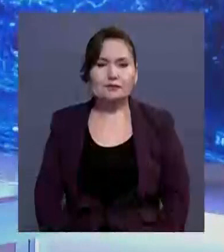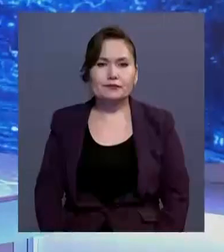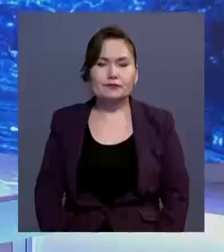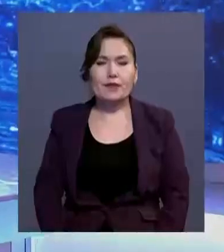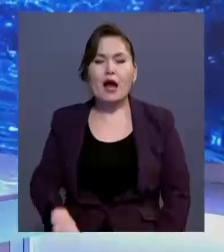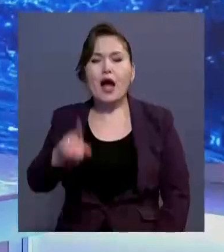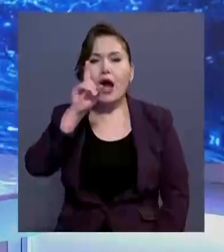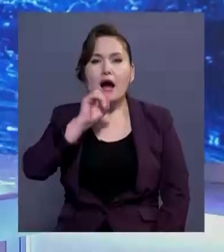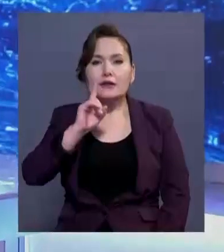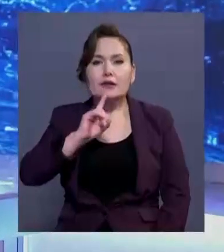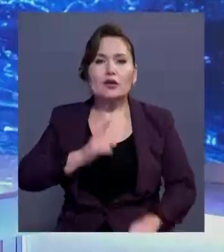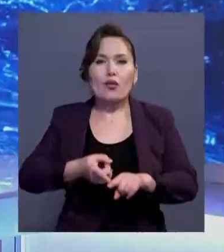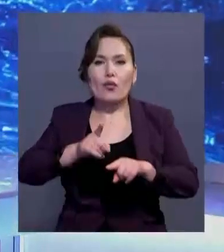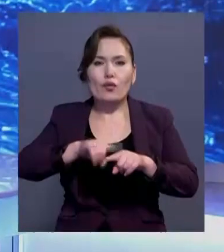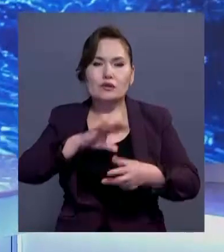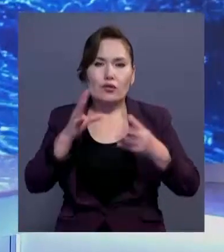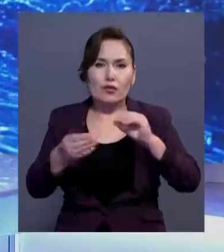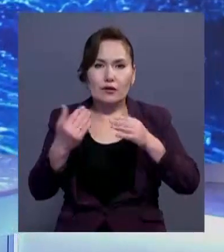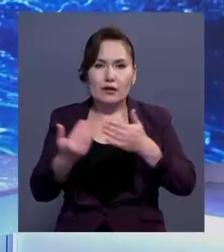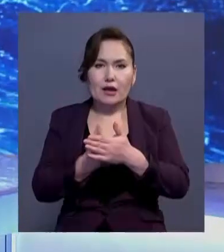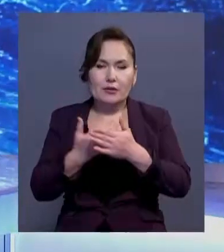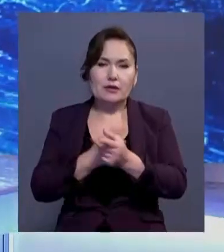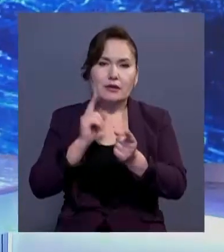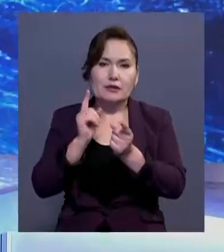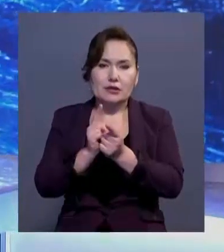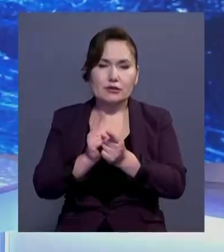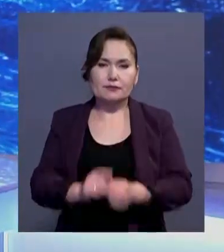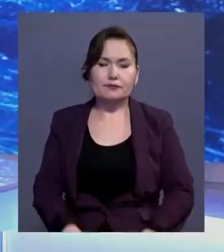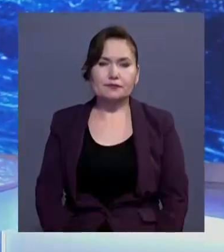Құрмет көрімендер әзіргәйтарымыз ұлсы, назарларыңыз ғарахмет.